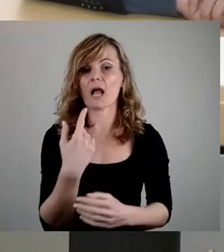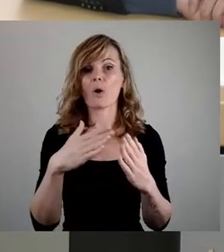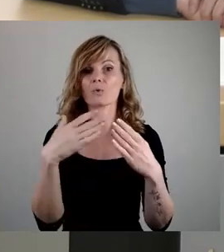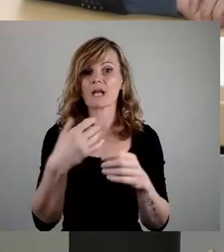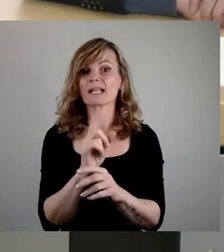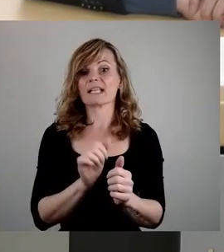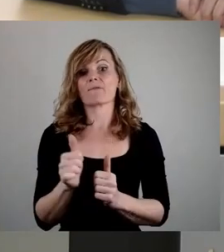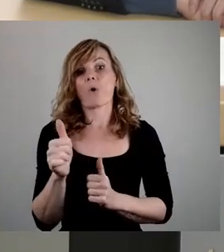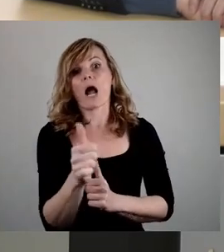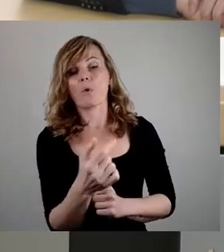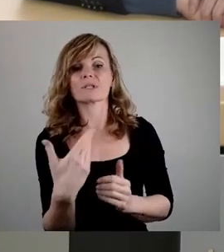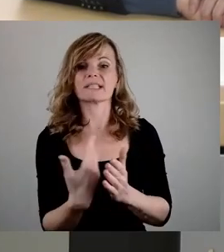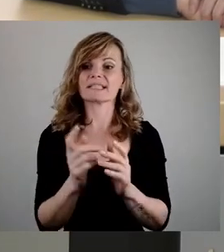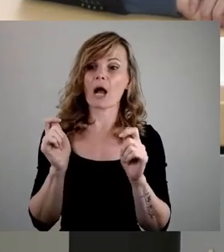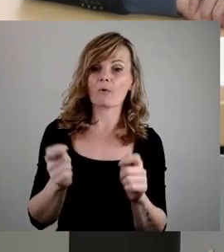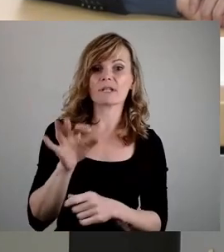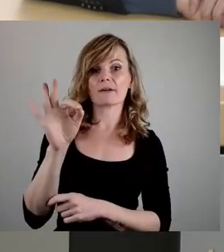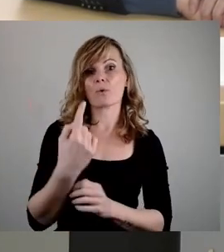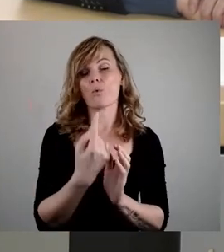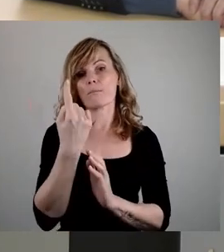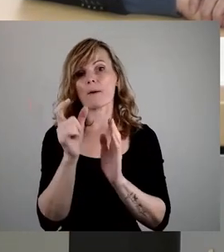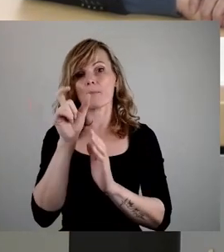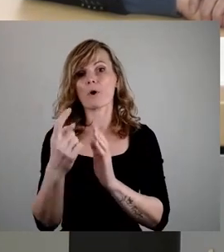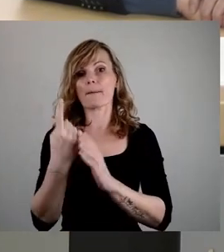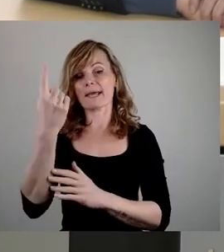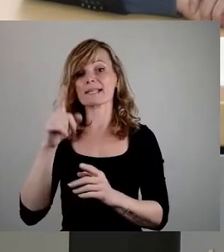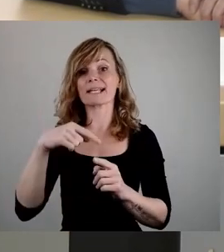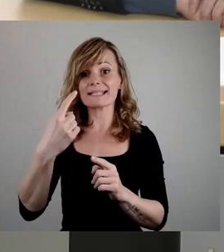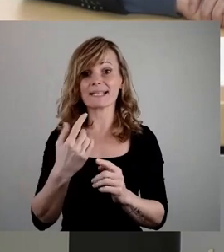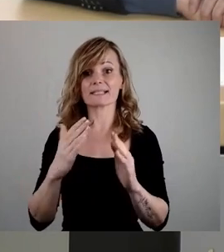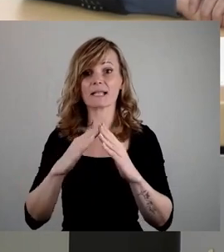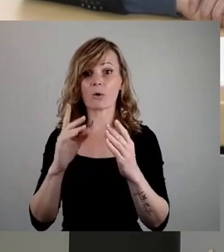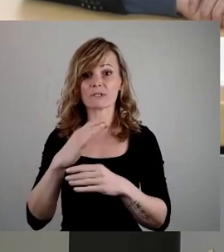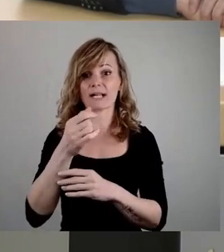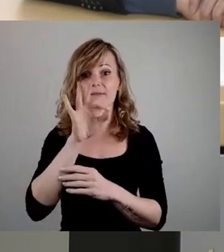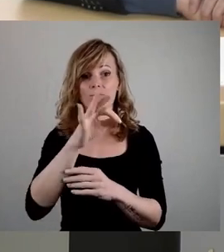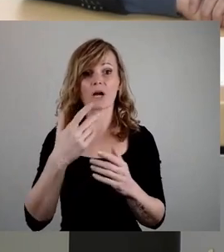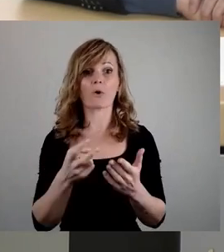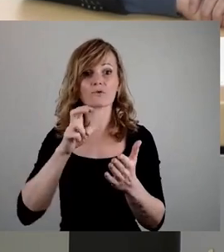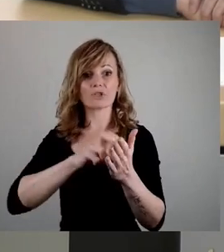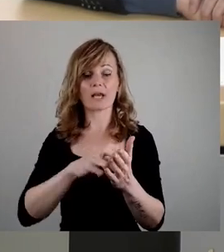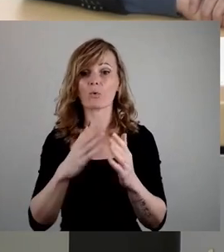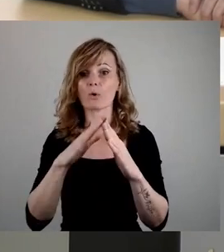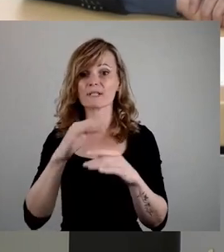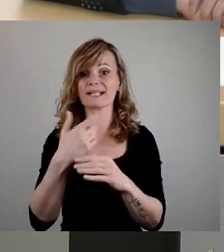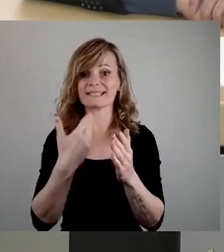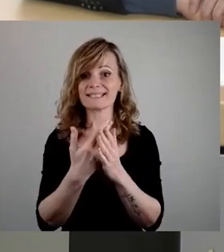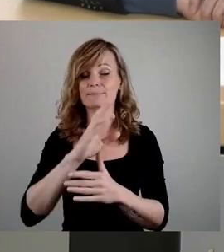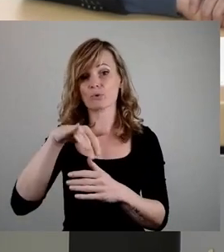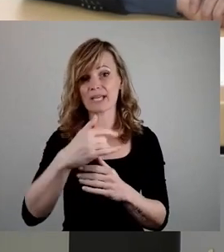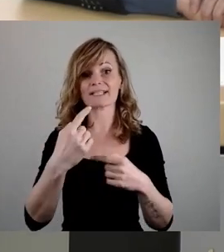vorgreifen, dass Sie diesen Auftrag an den Oberbürgermeister im nächsten Haushalt bei der Aufstellung des Haushalts, die Fortsetzung dieses Projektes